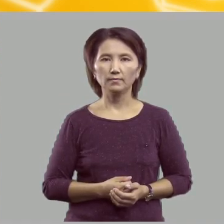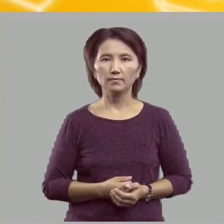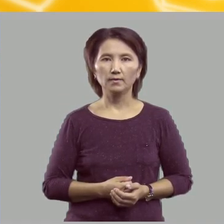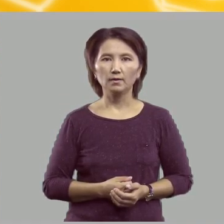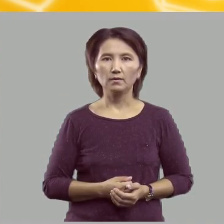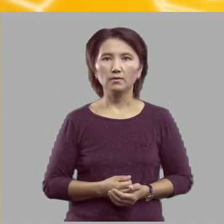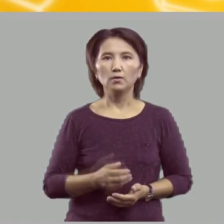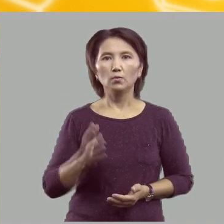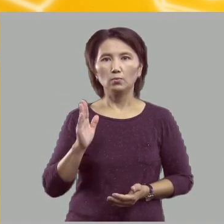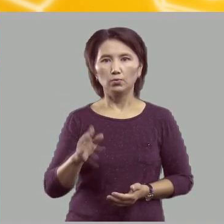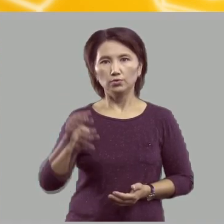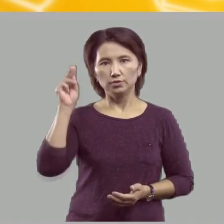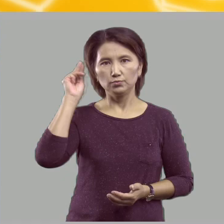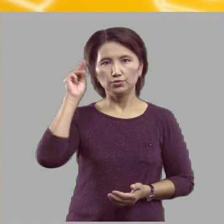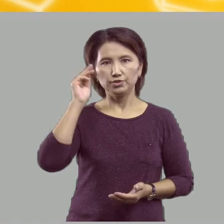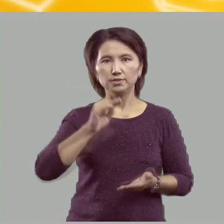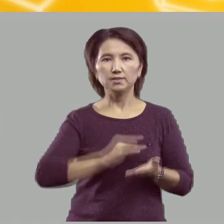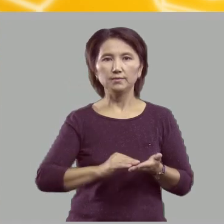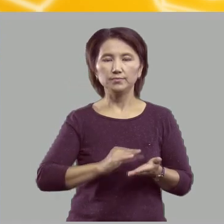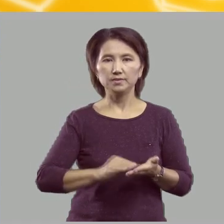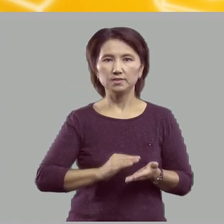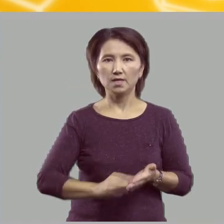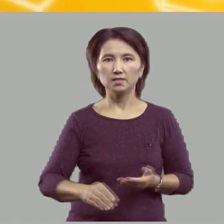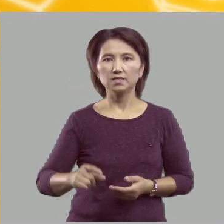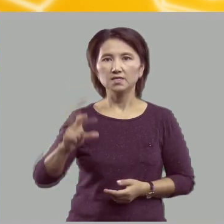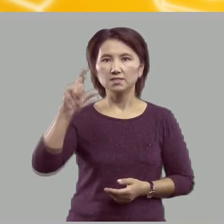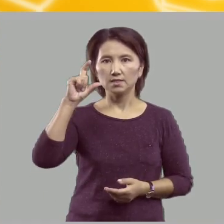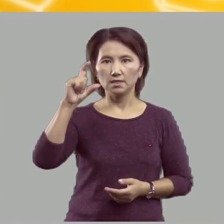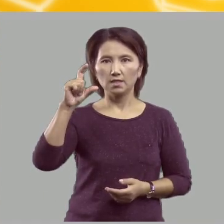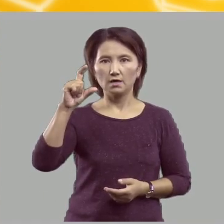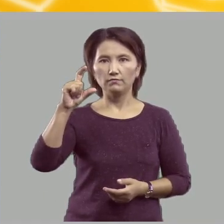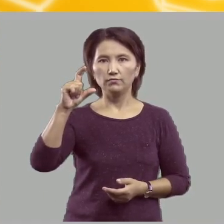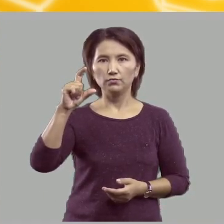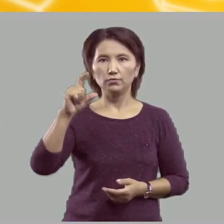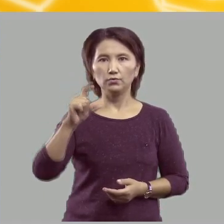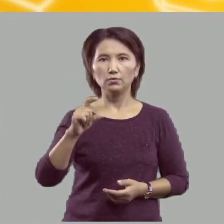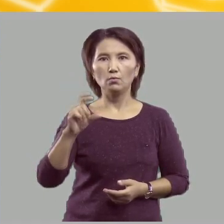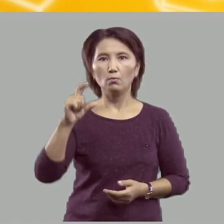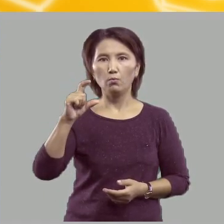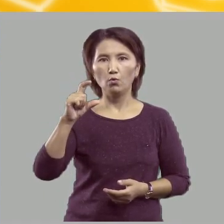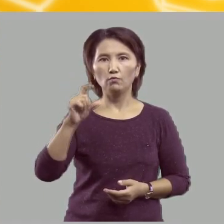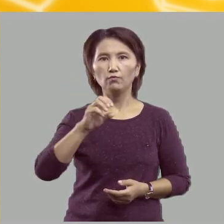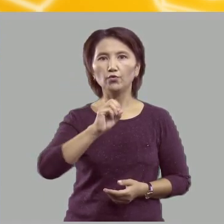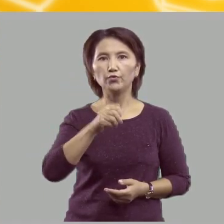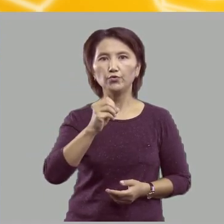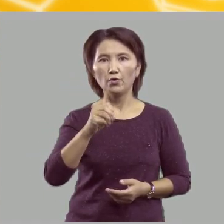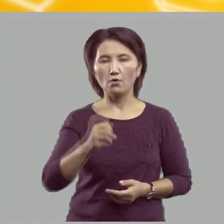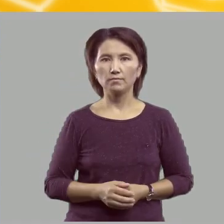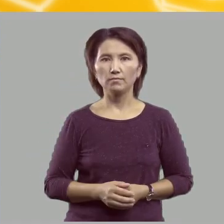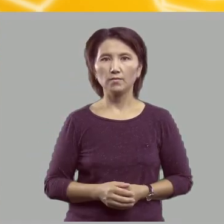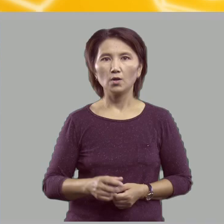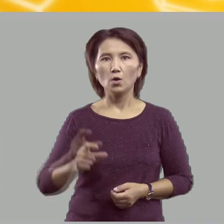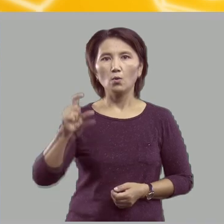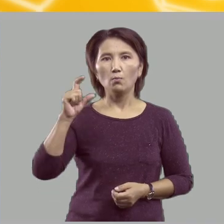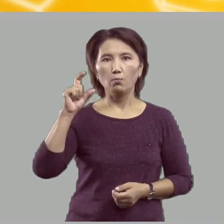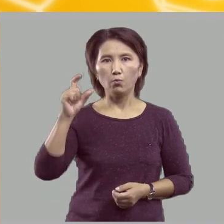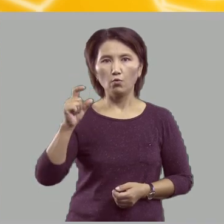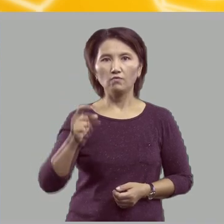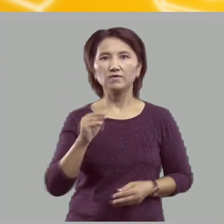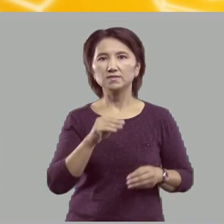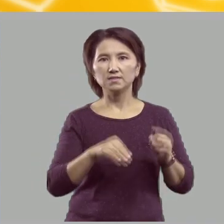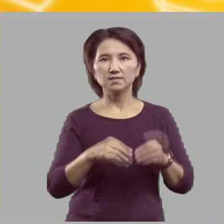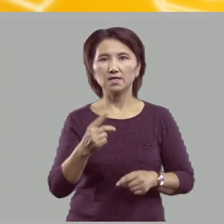Будем учиться писать заглавную букву Ё. Буква